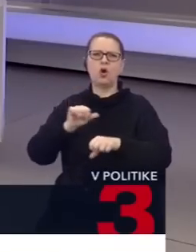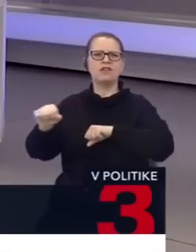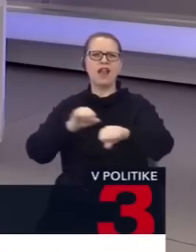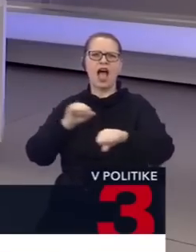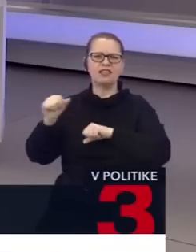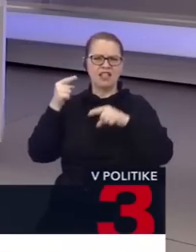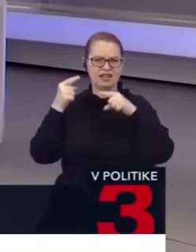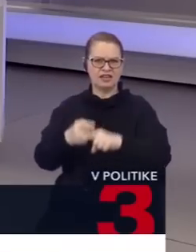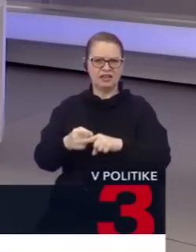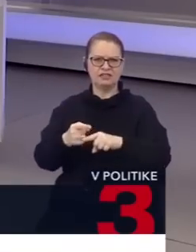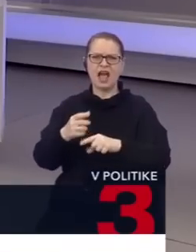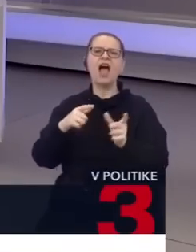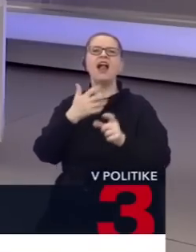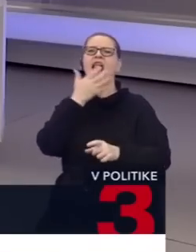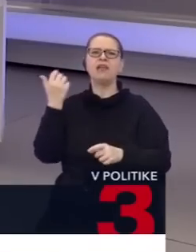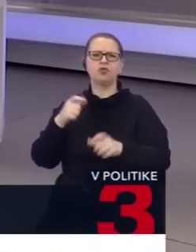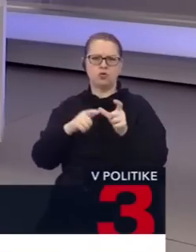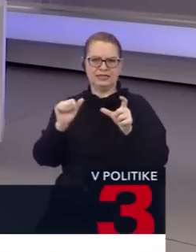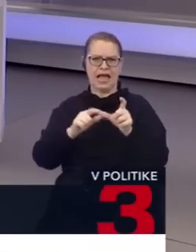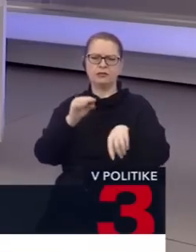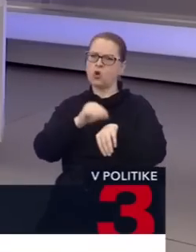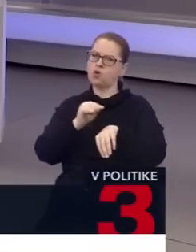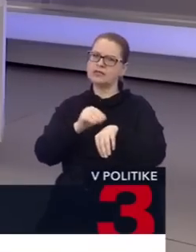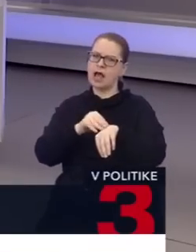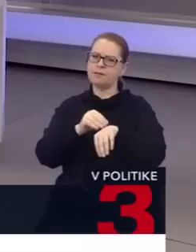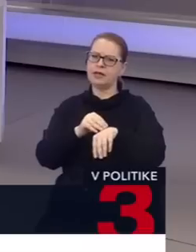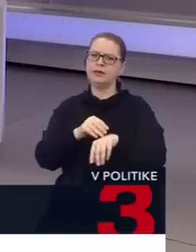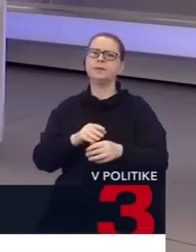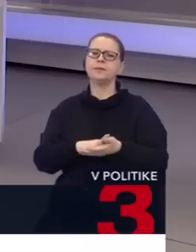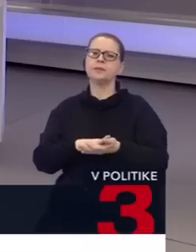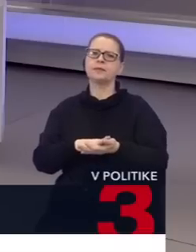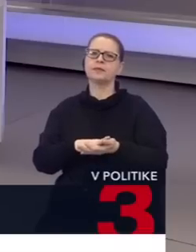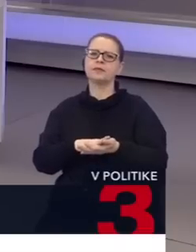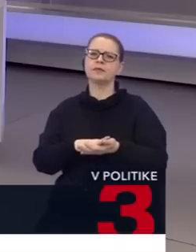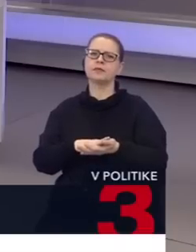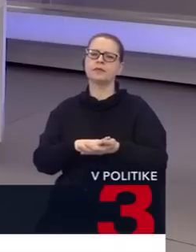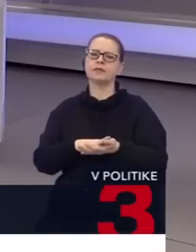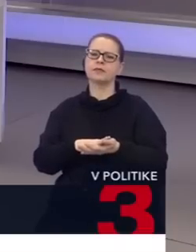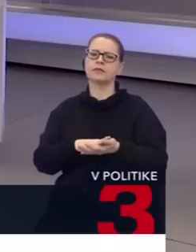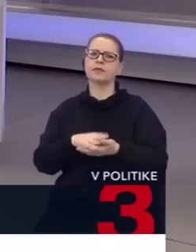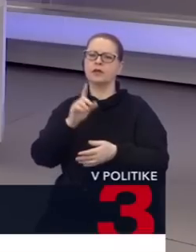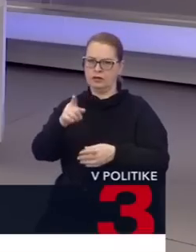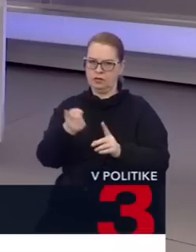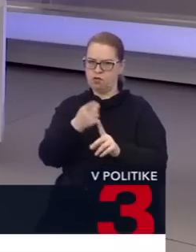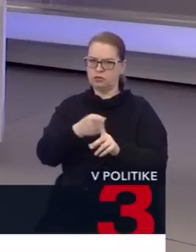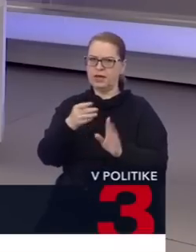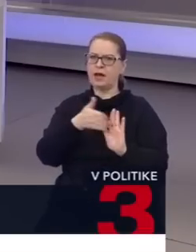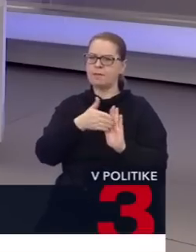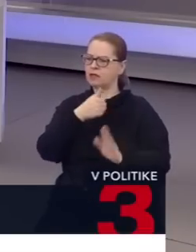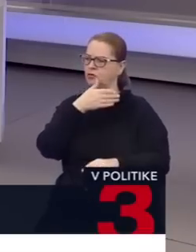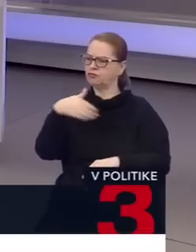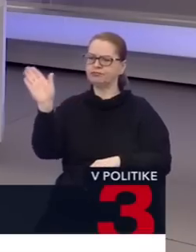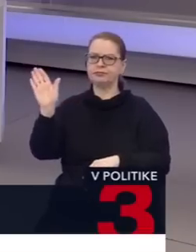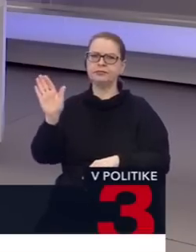Najmä leta, keď SASka oznámila, že máte termín na odchod Igora Matoviča do konca augusta.